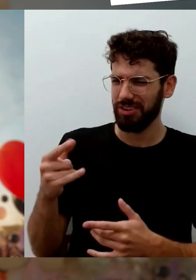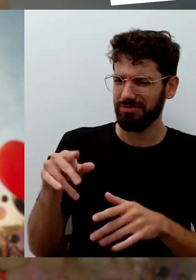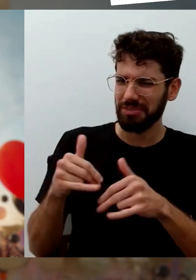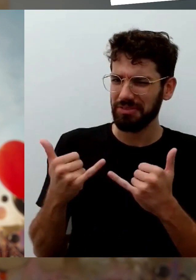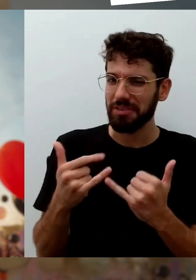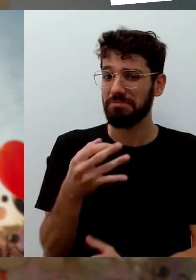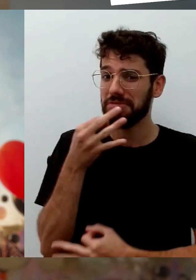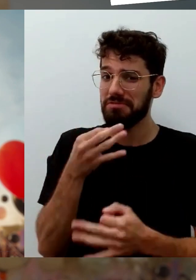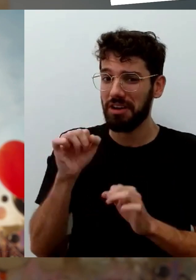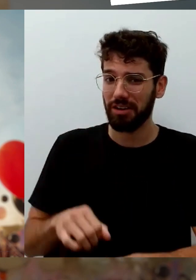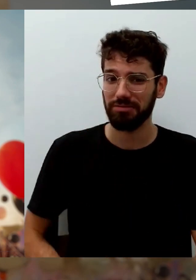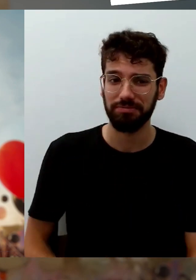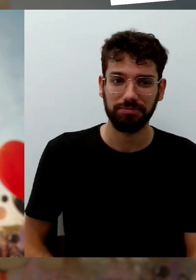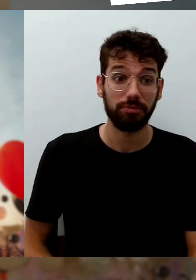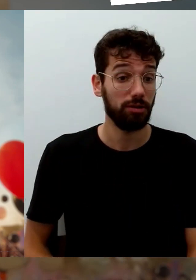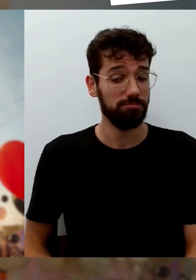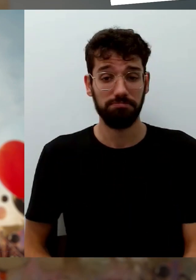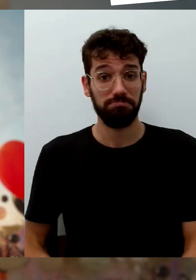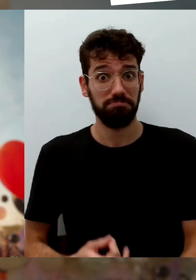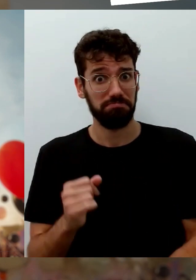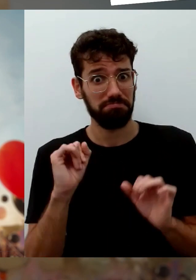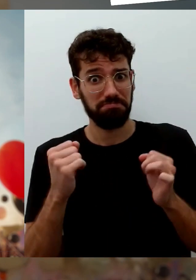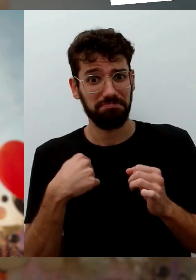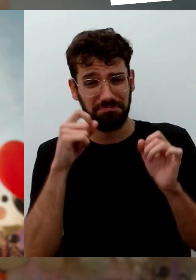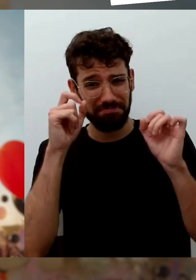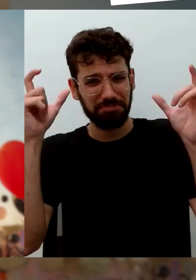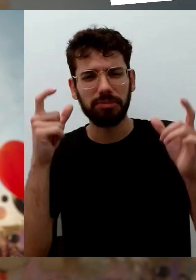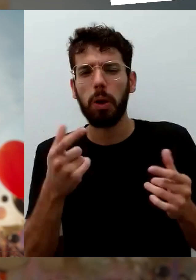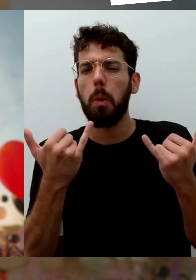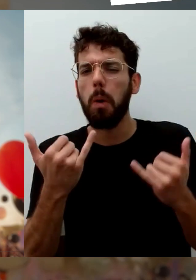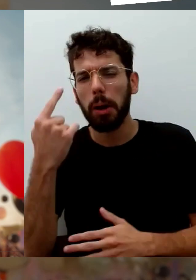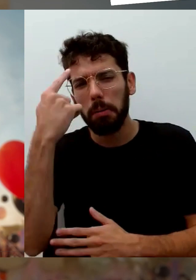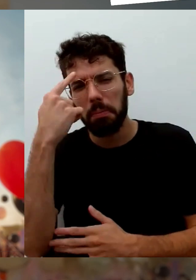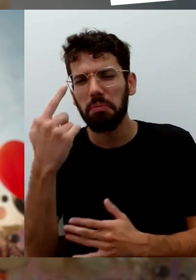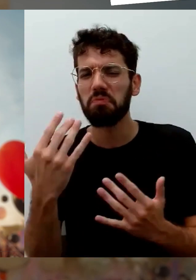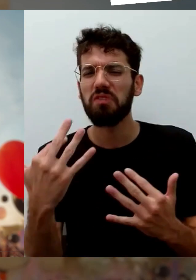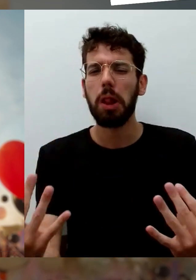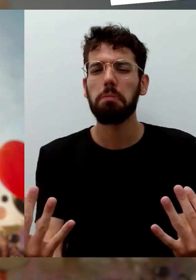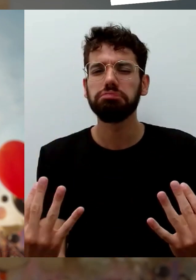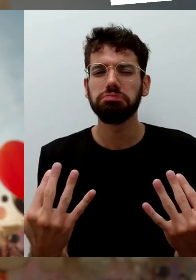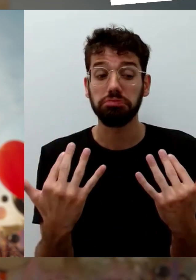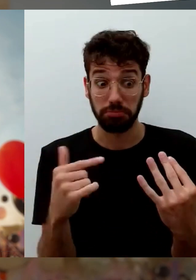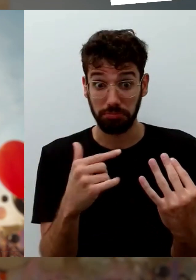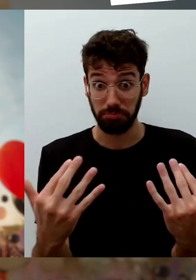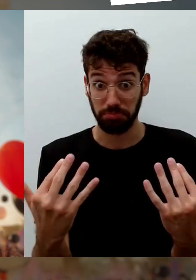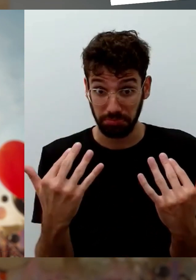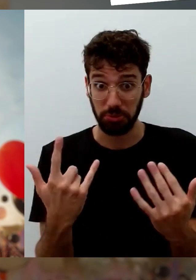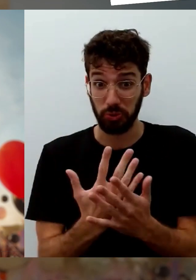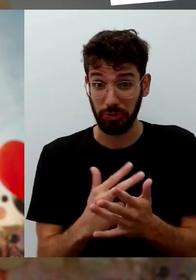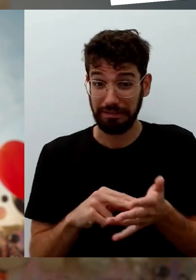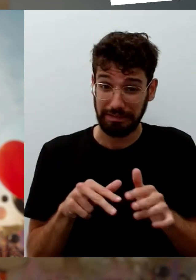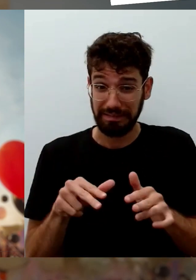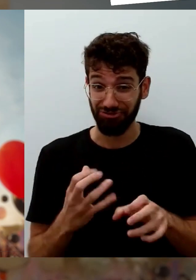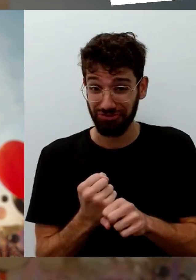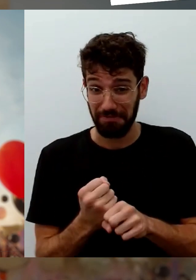Ja, also es ist auf jeden Fall sehr, sehr beeindruckend, was Sie da leisten. Mit wie vielen Menschen rechnen Sie denn heute und sind Sie diesem Ansturm, der jetzt kommt, gewappnet heute?